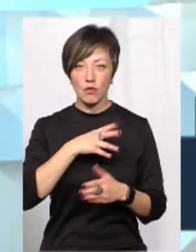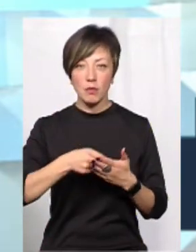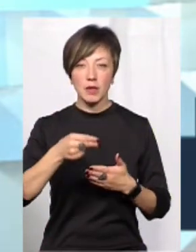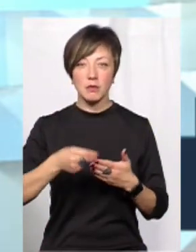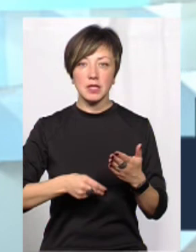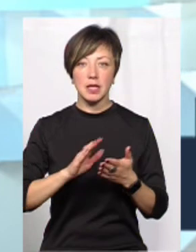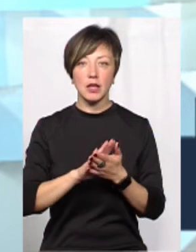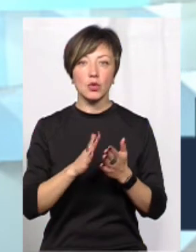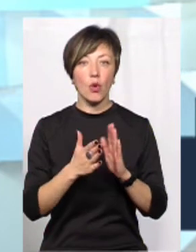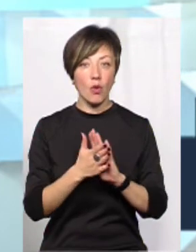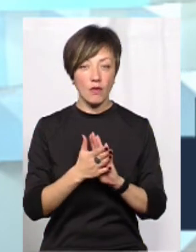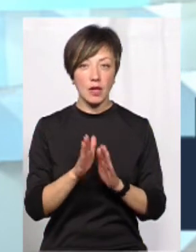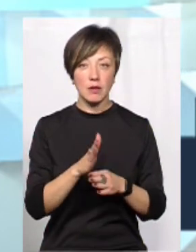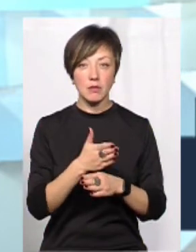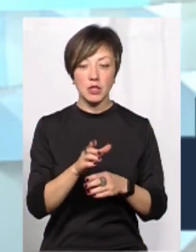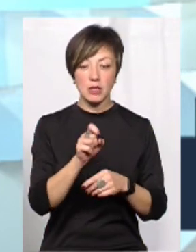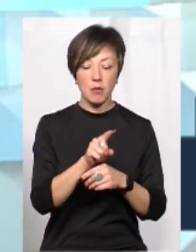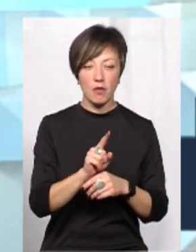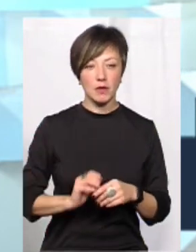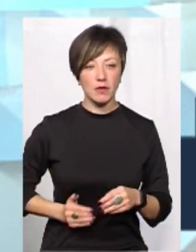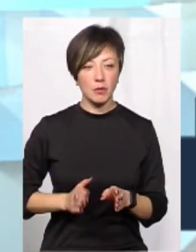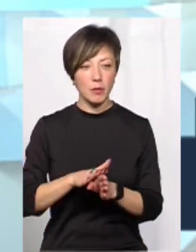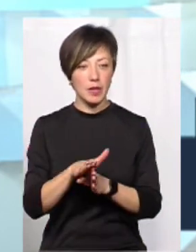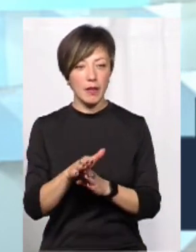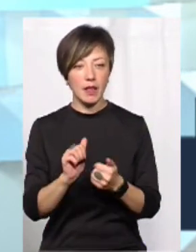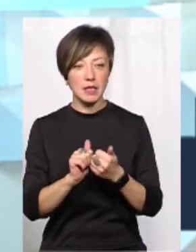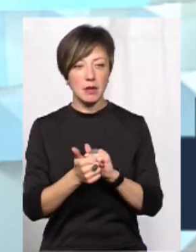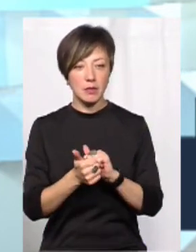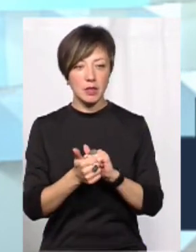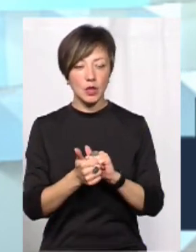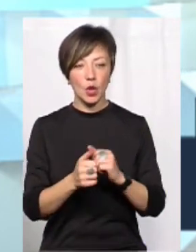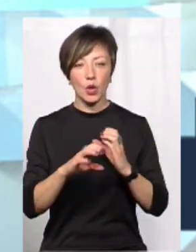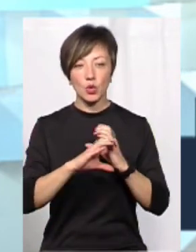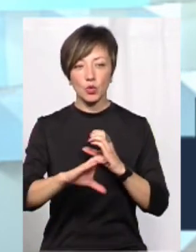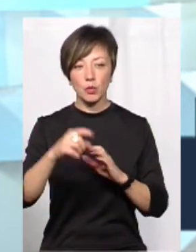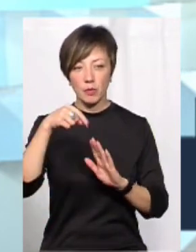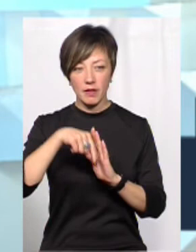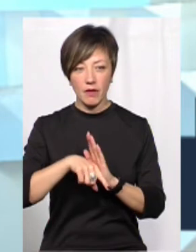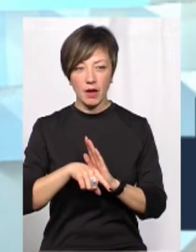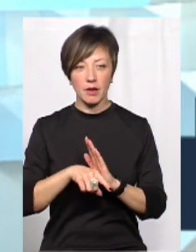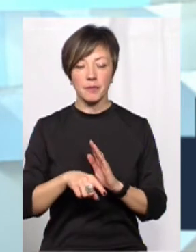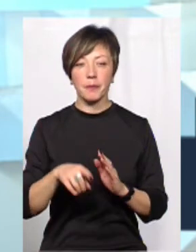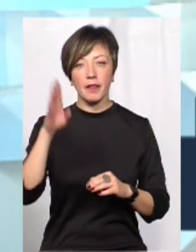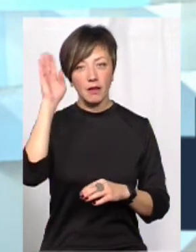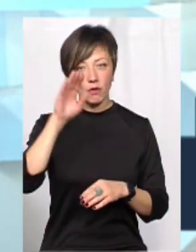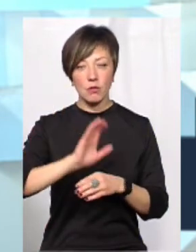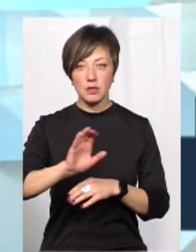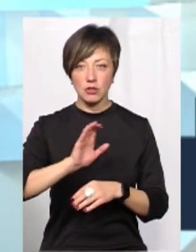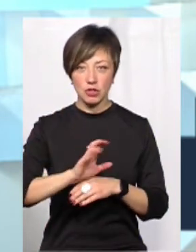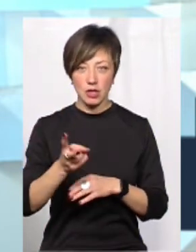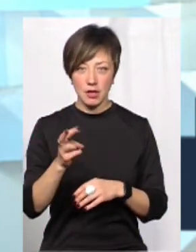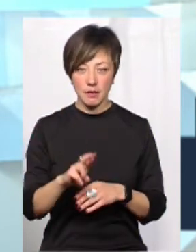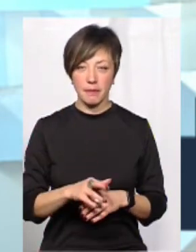підписаний договір між замовником і підрядником на заміну труб у підвалі, так, водопостачання.